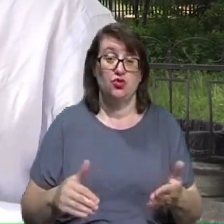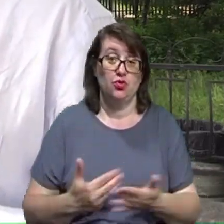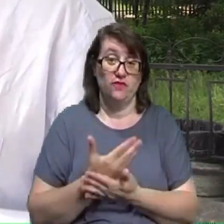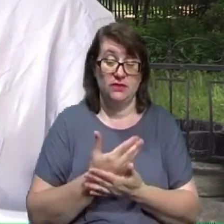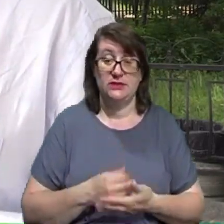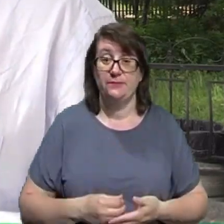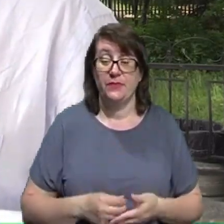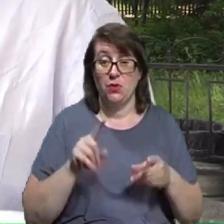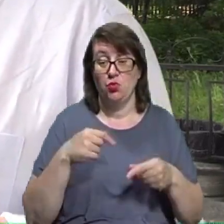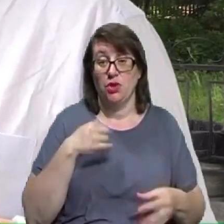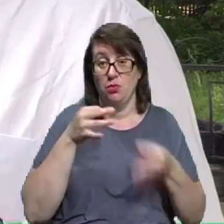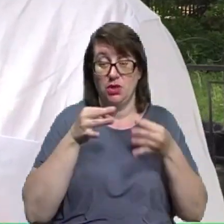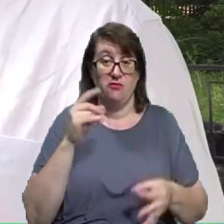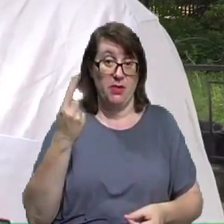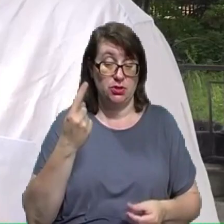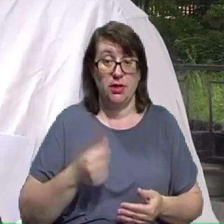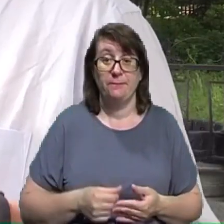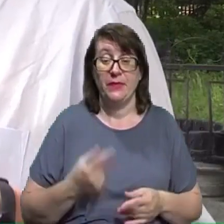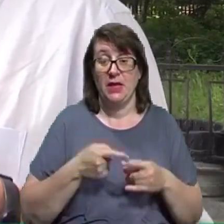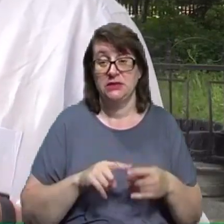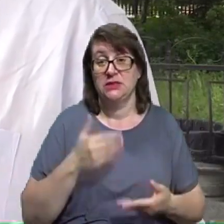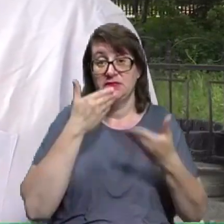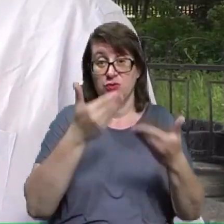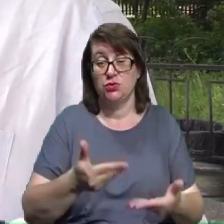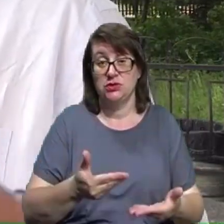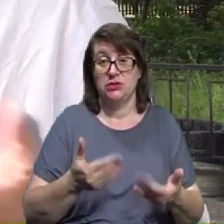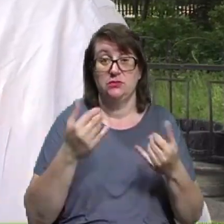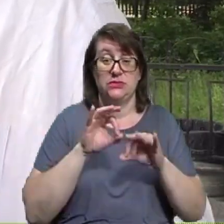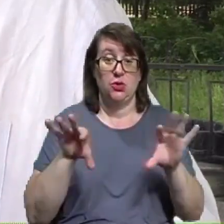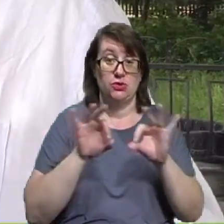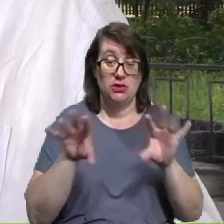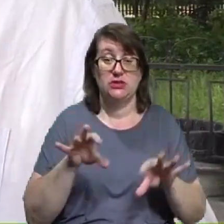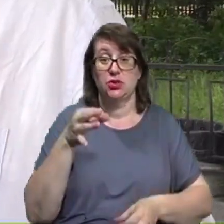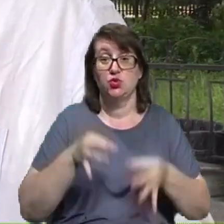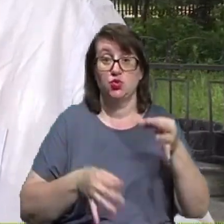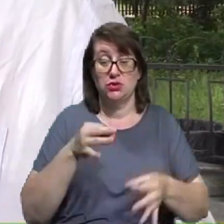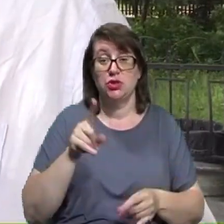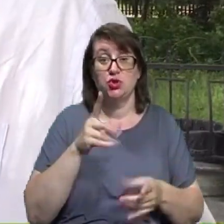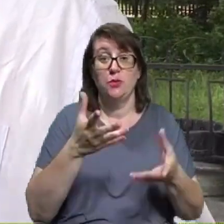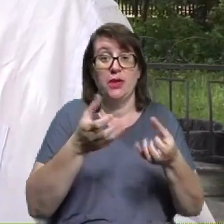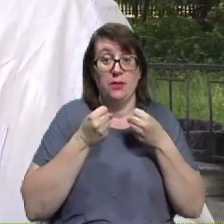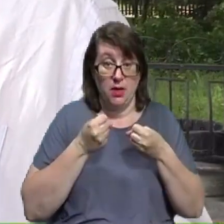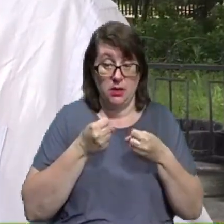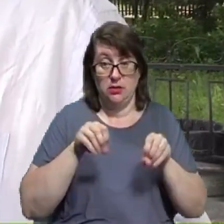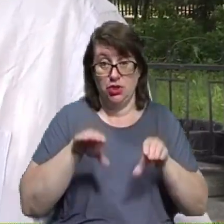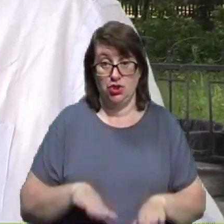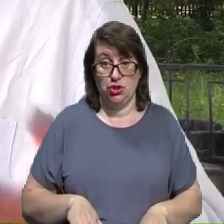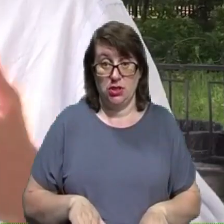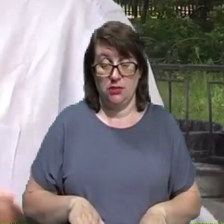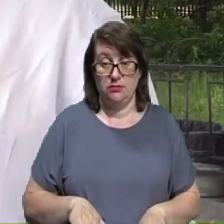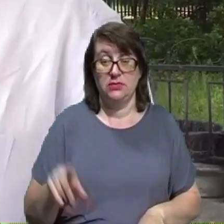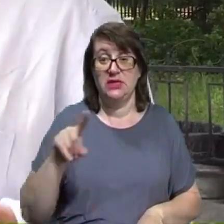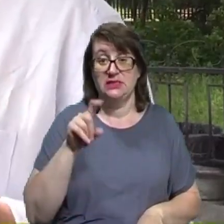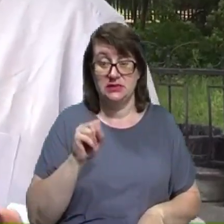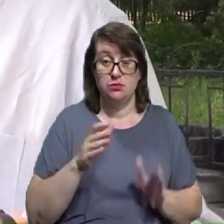порадив би перше – це звернутися за роз'ясненням до судді, який приймав рішення, з проханням